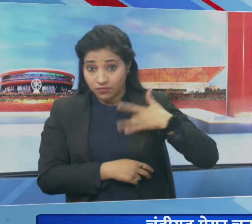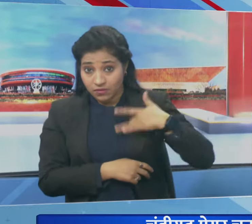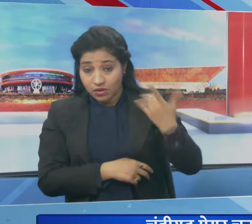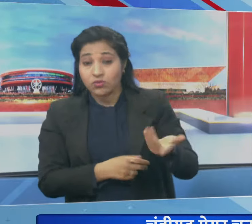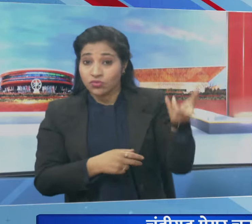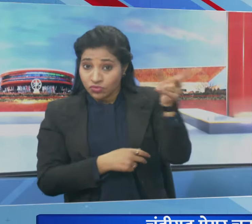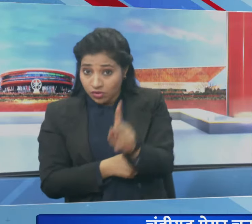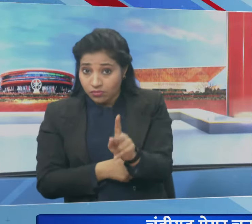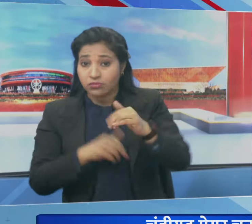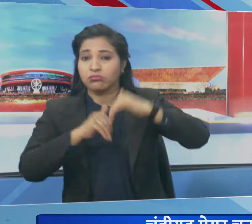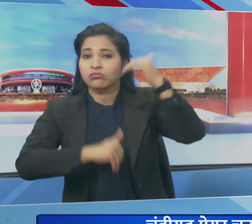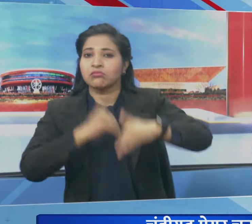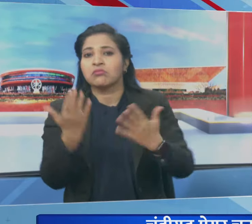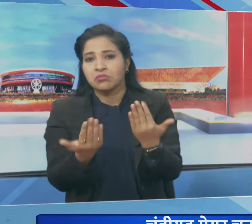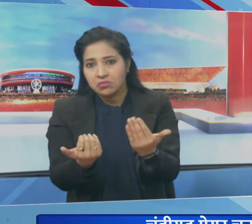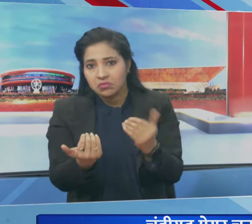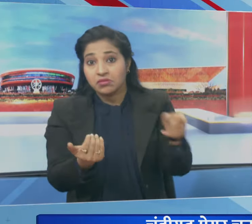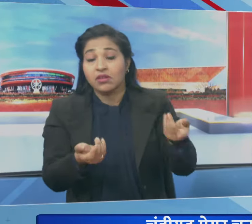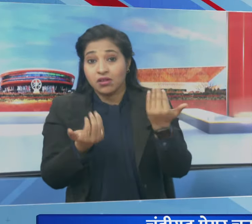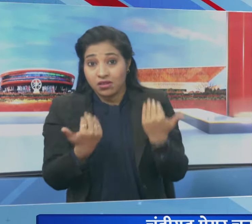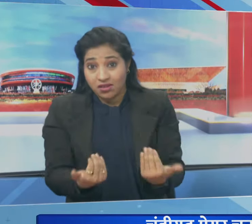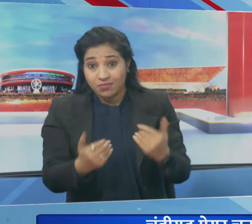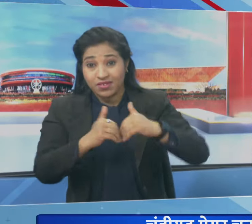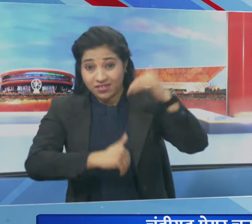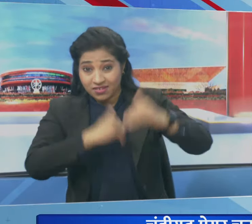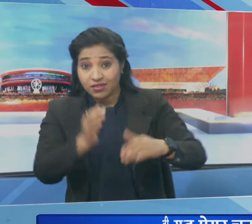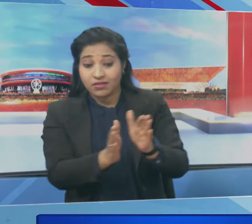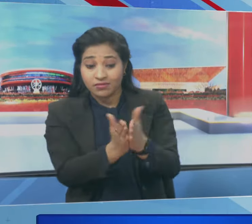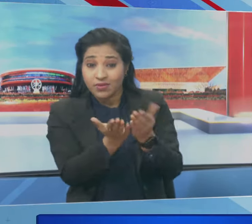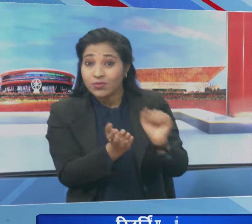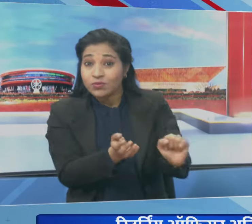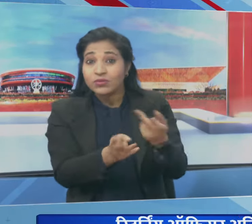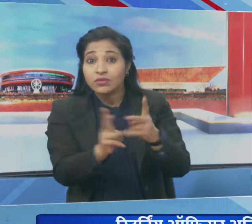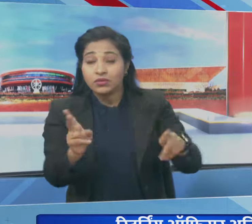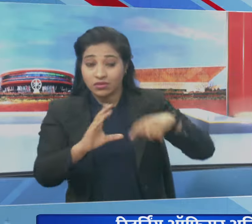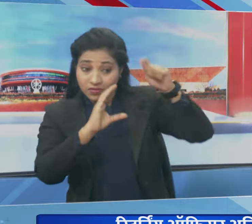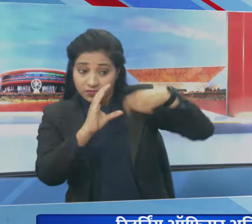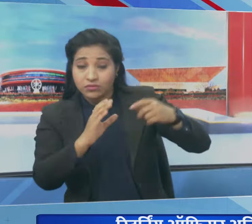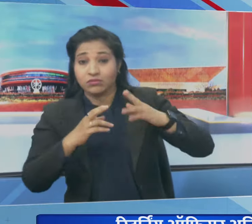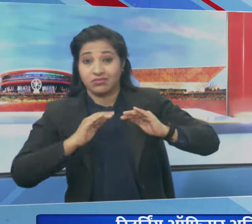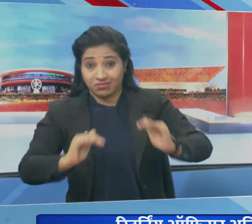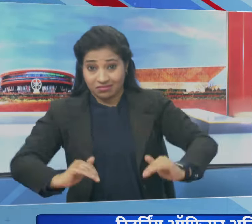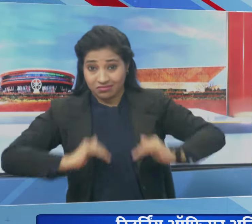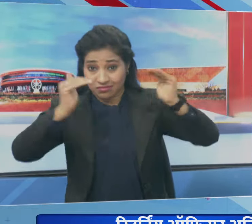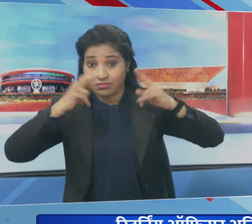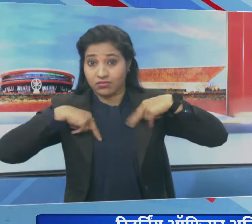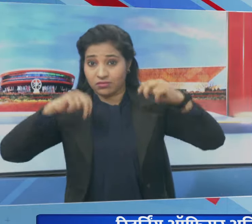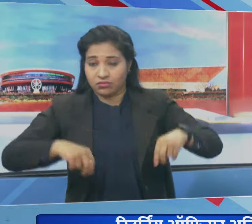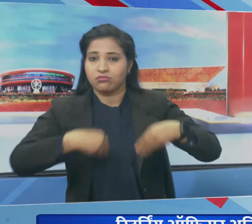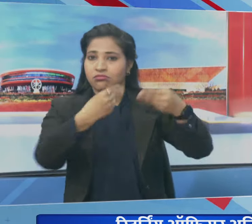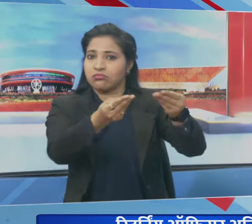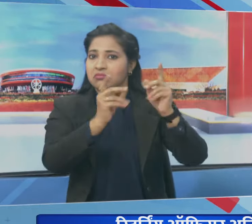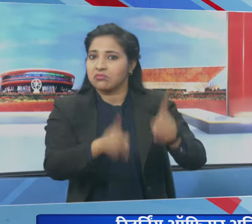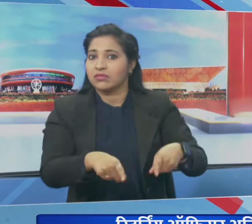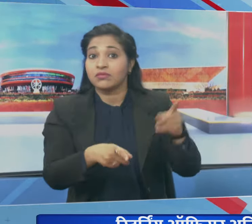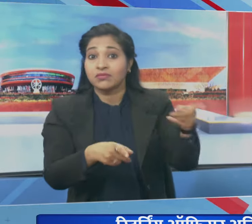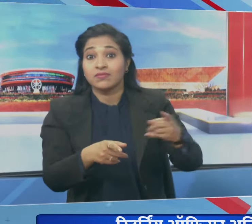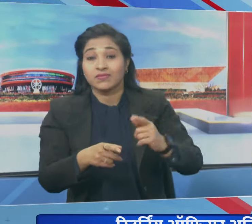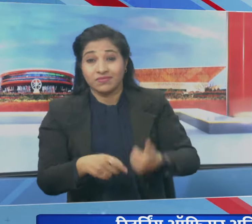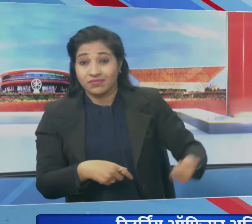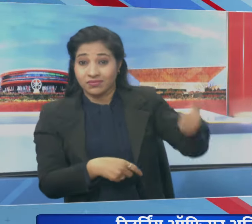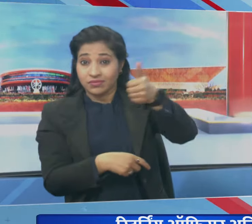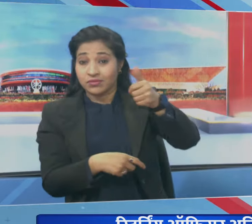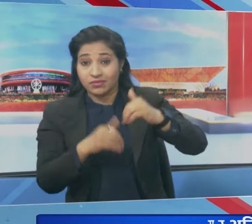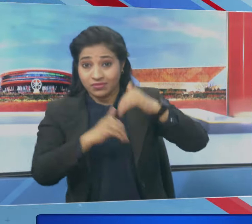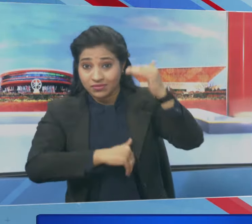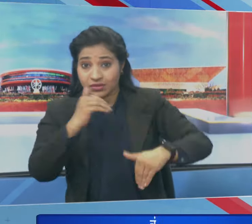चुनाव कराए जाएंगे अभी मतपत्र और मतदान का वीडियो हाई को सौम दिया जाए सुप्रीम कोर्ट ने निर्वाचन अधिकारी को